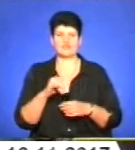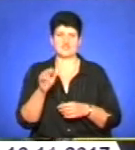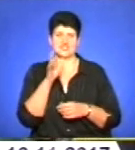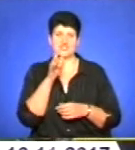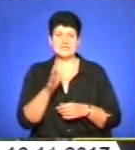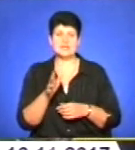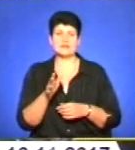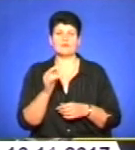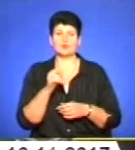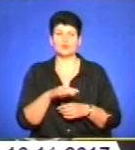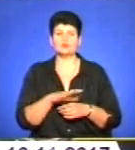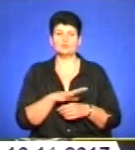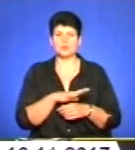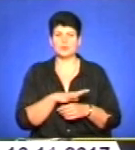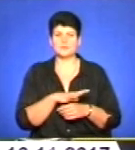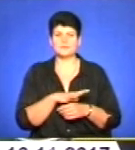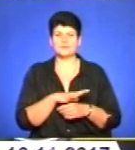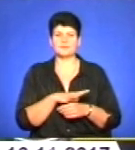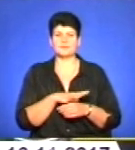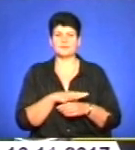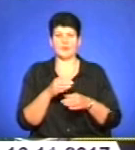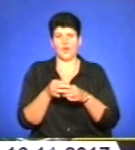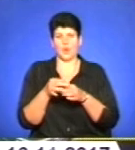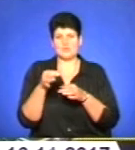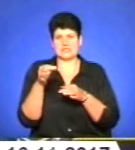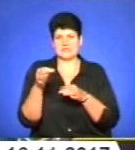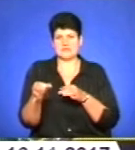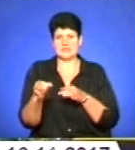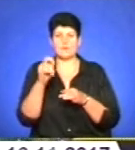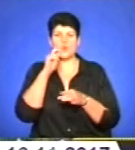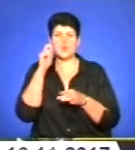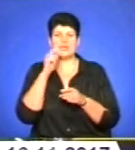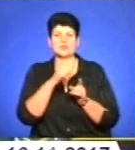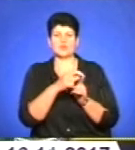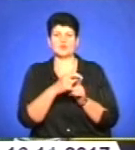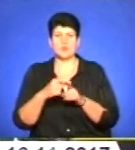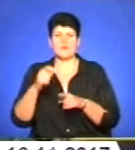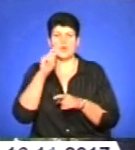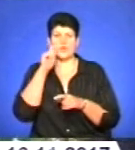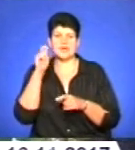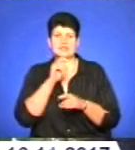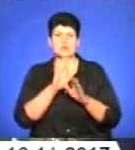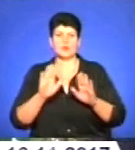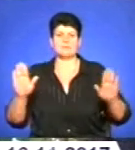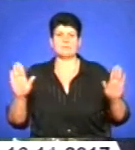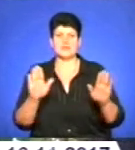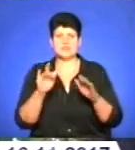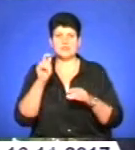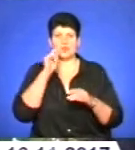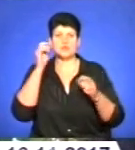воно було таким острівцем, я хочу сказати, українського слова, української пісні, української культури.